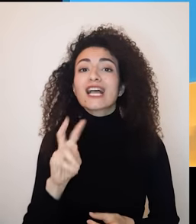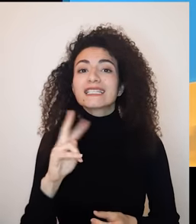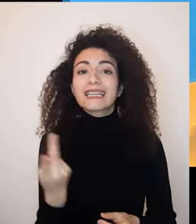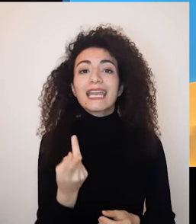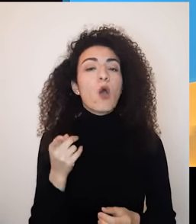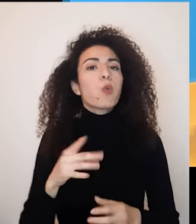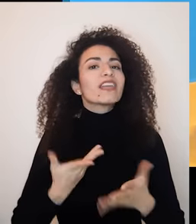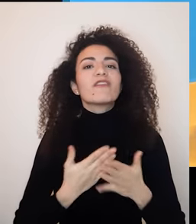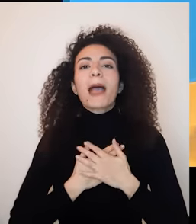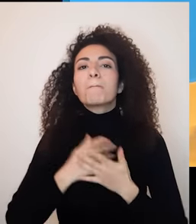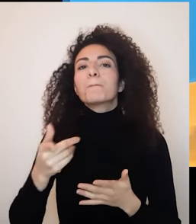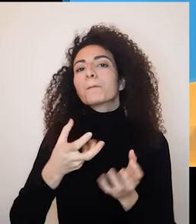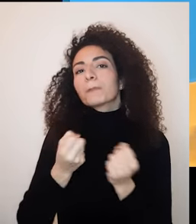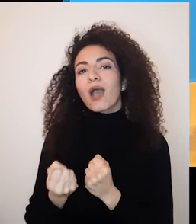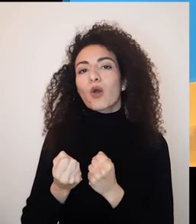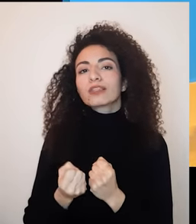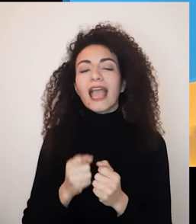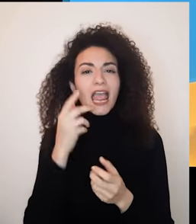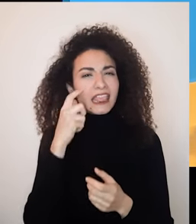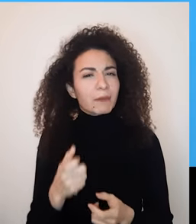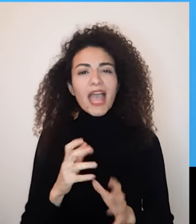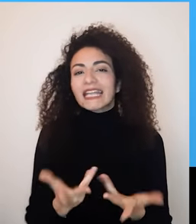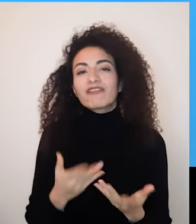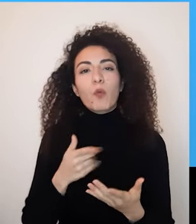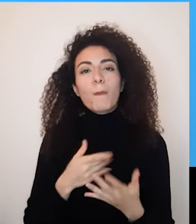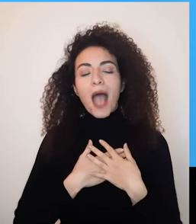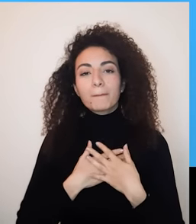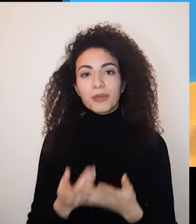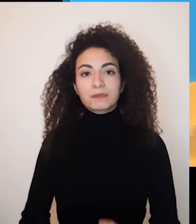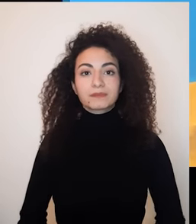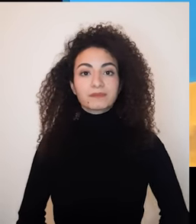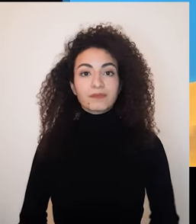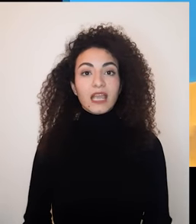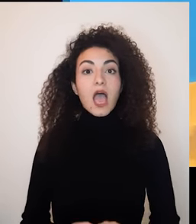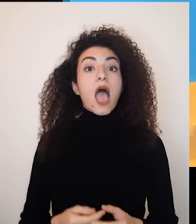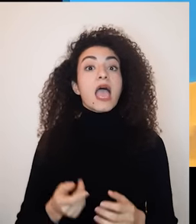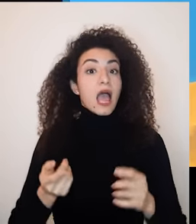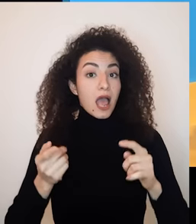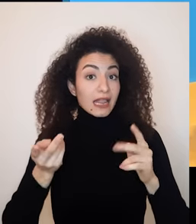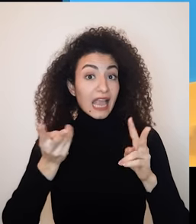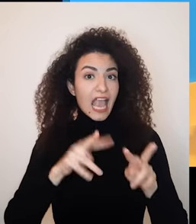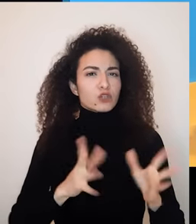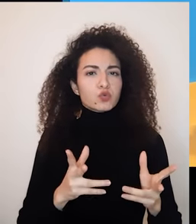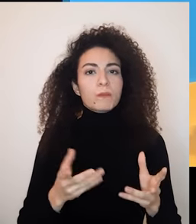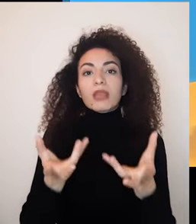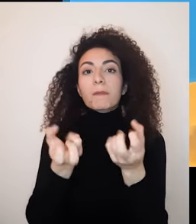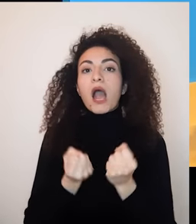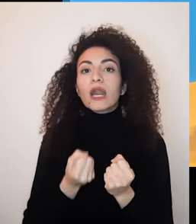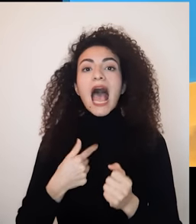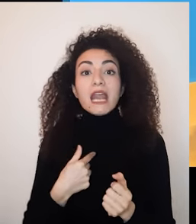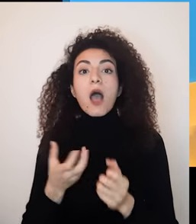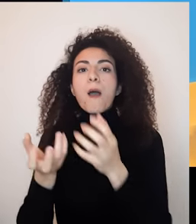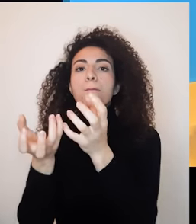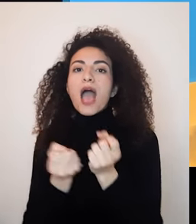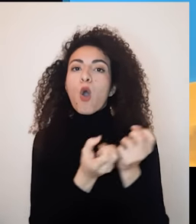يحلو الآخر لأن تلقاه وكما يحلو لنا أن نعطيه أن نتلقى، أي أنه نفرح بالحب اللي بيجينا من الشريك وأنه